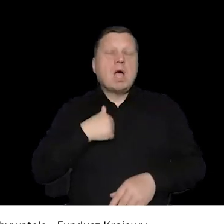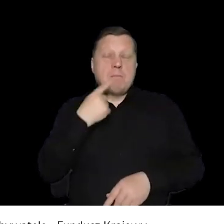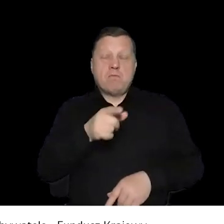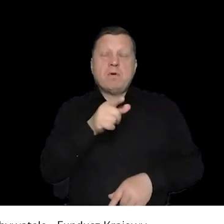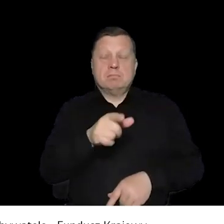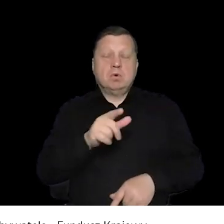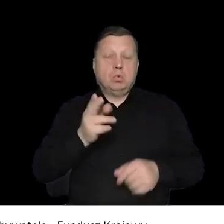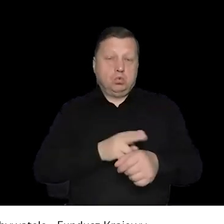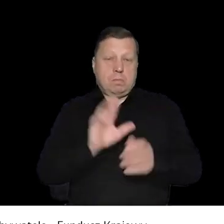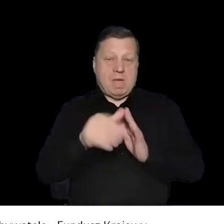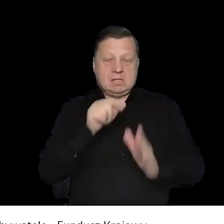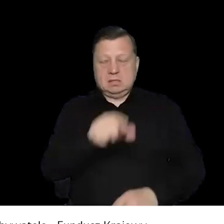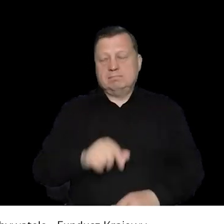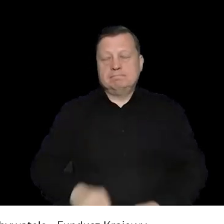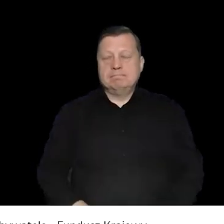muszą być zgłaszane.